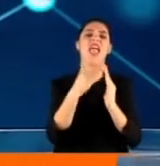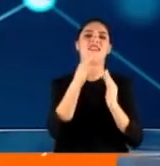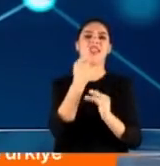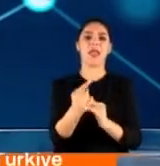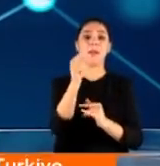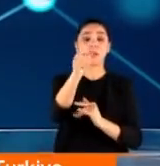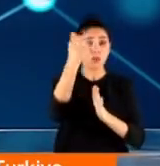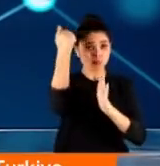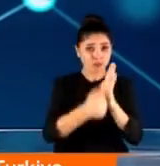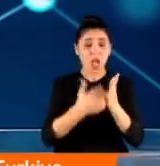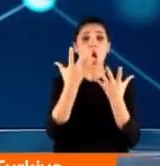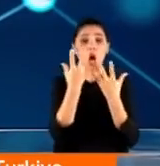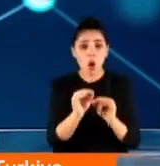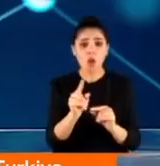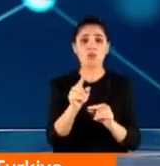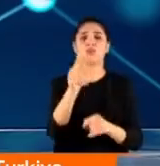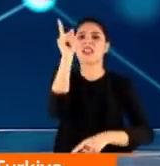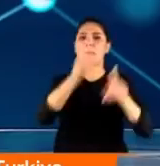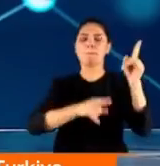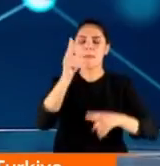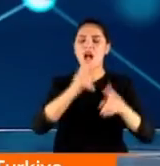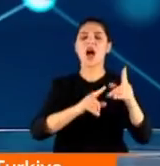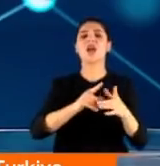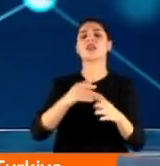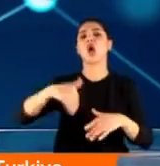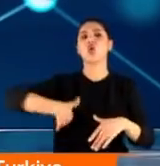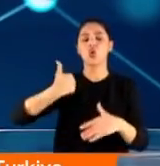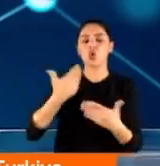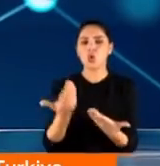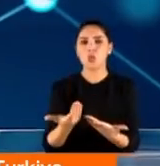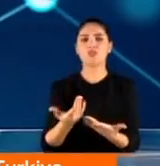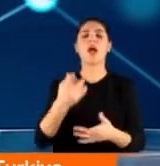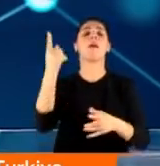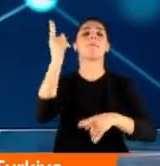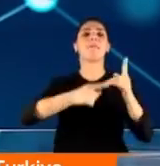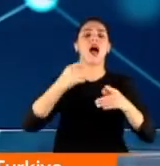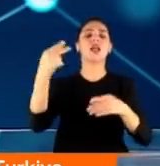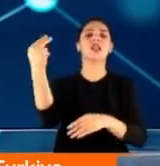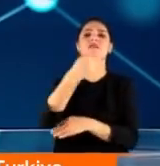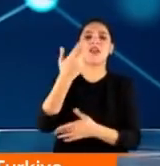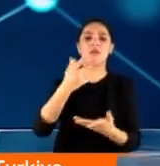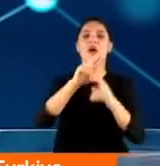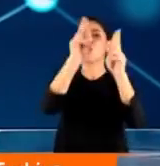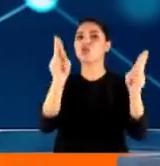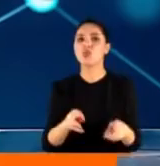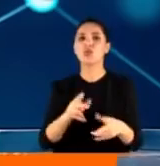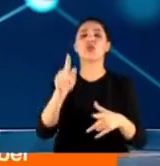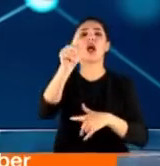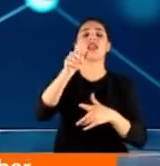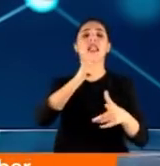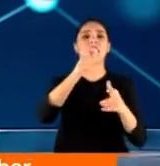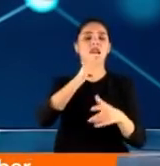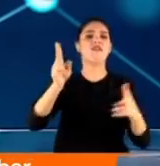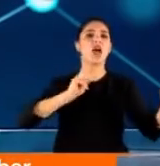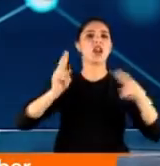tam kapanma olmadan da bazıları, bazı kurumlar, bazı işletmeler, kafeler, restoranlar gibi toplu olanlar